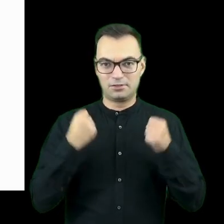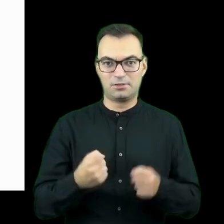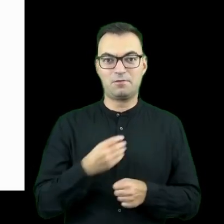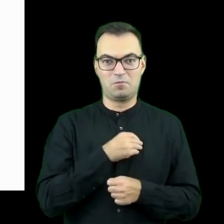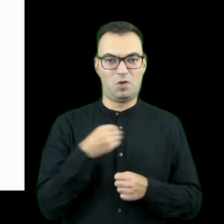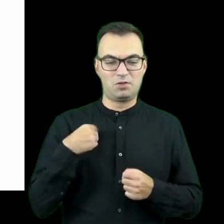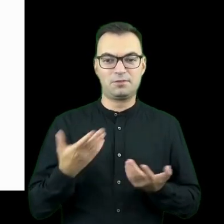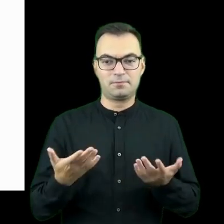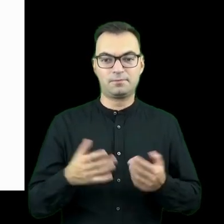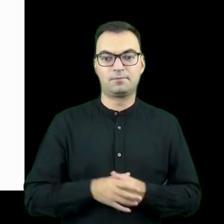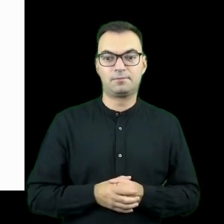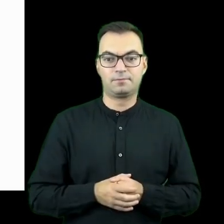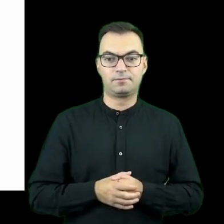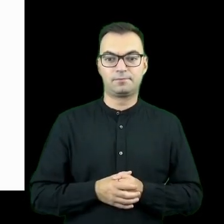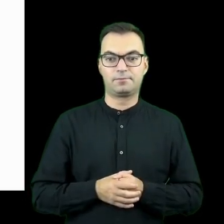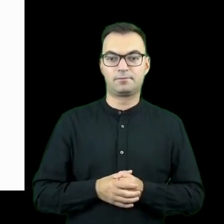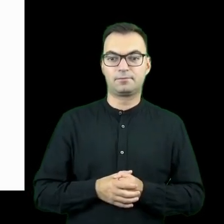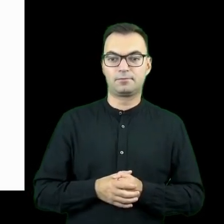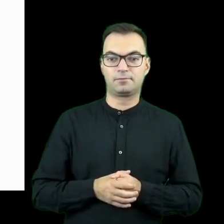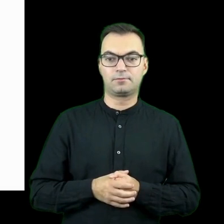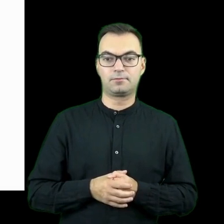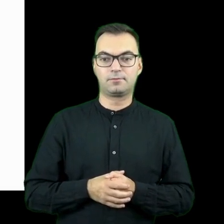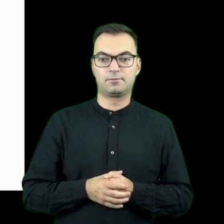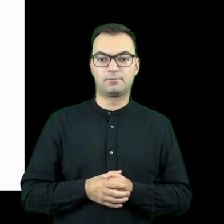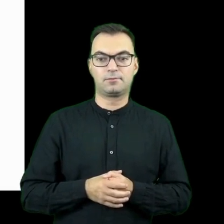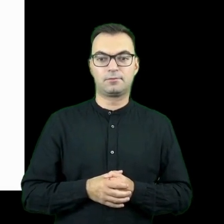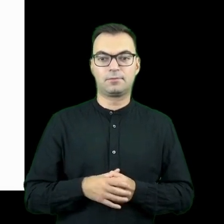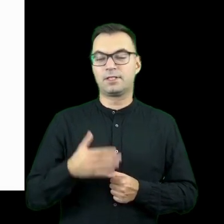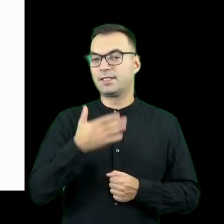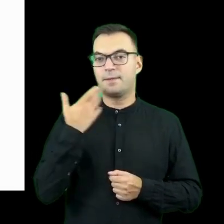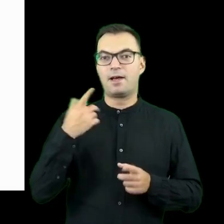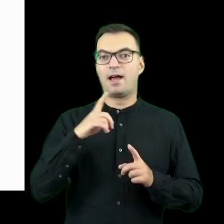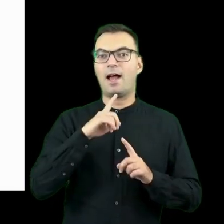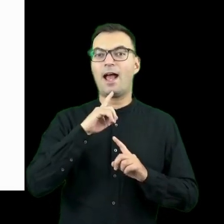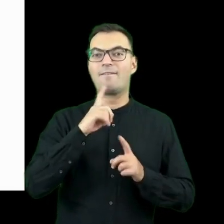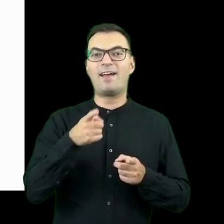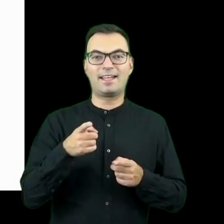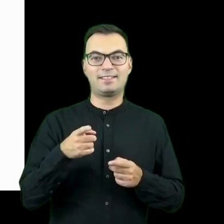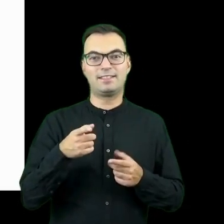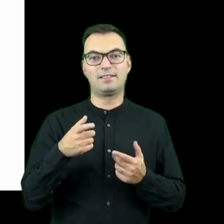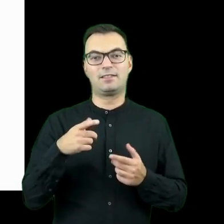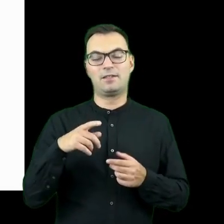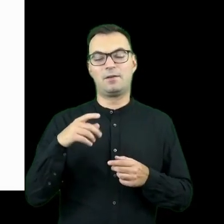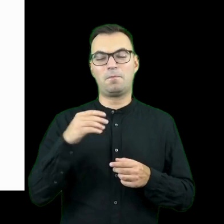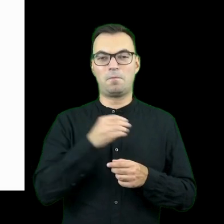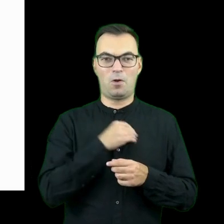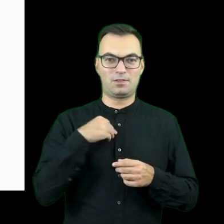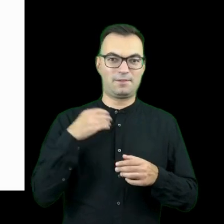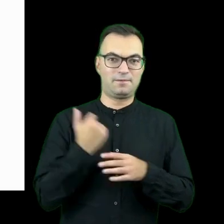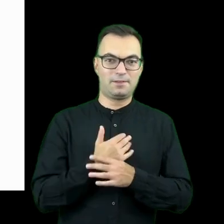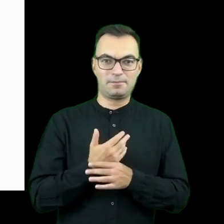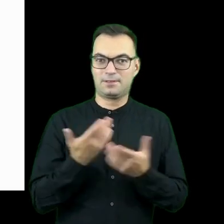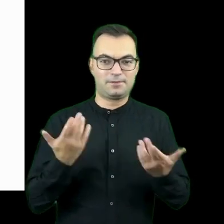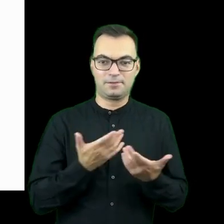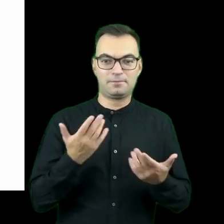W Polsce przede wszystkim wynikało to z tego, że nie miała żadnych referencji od polskich pracodawców, a ponieważ